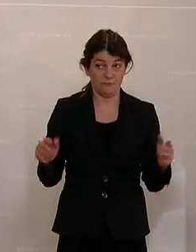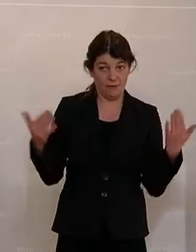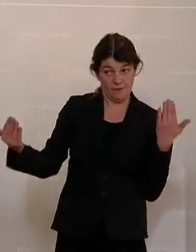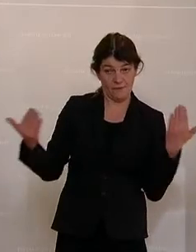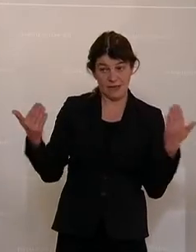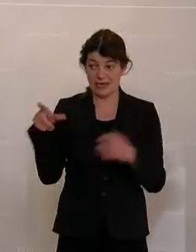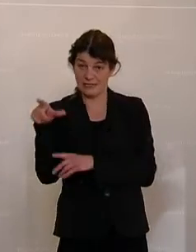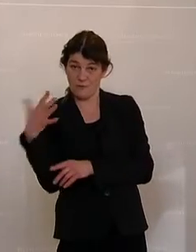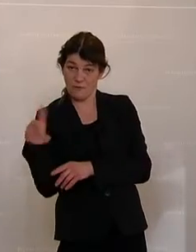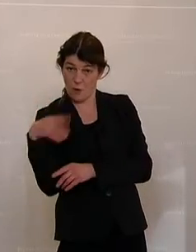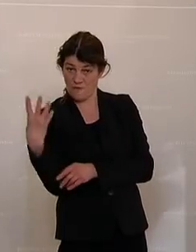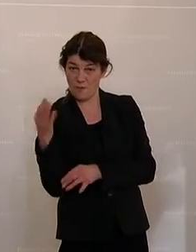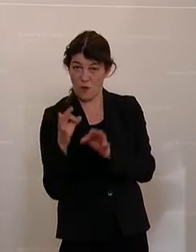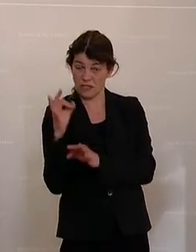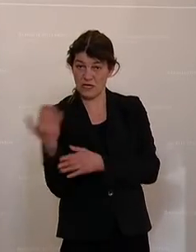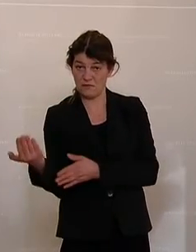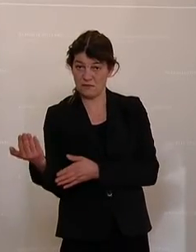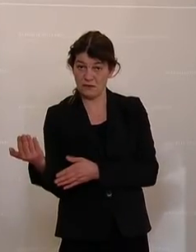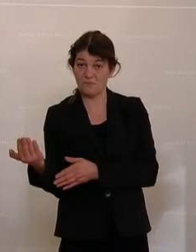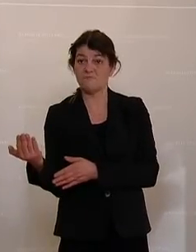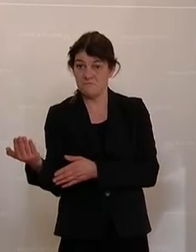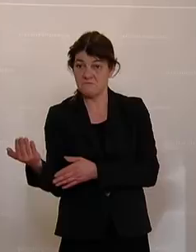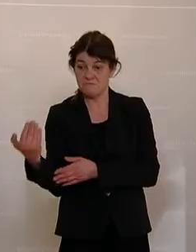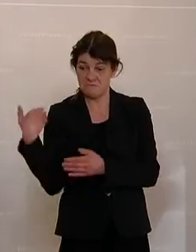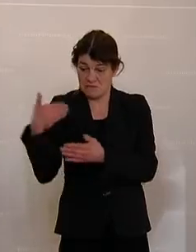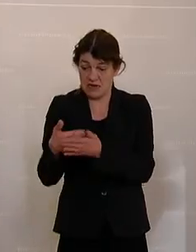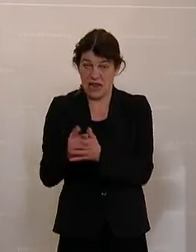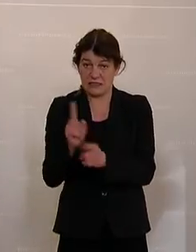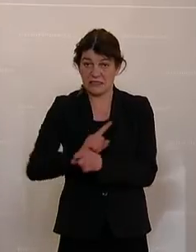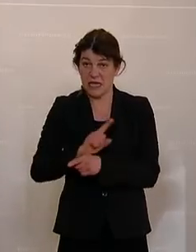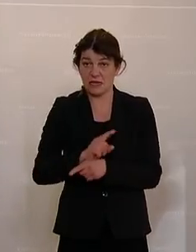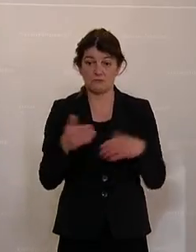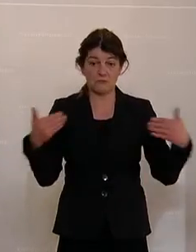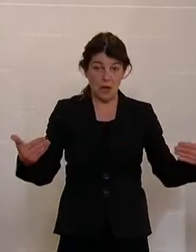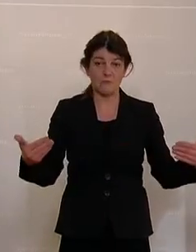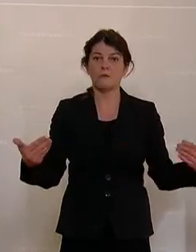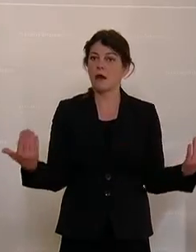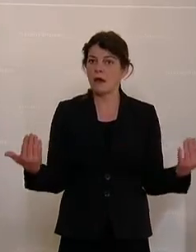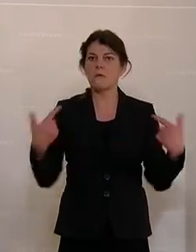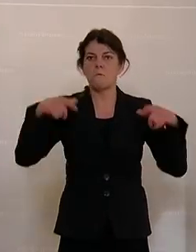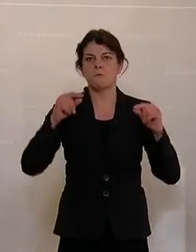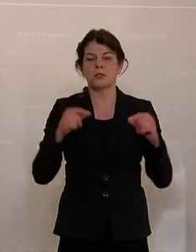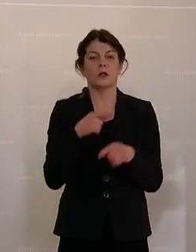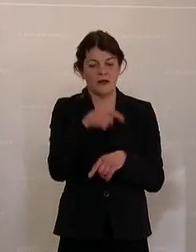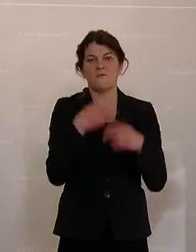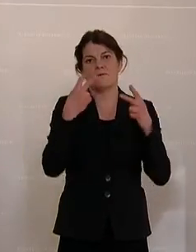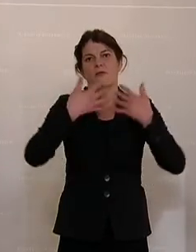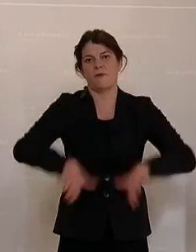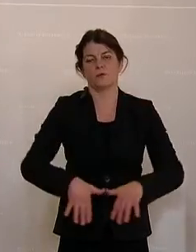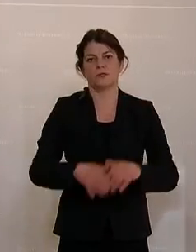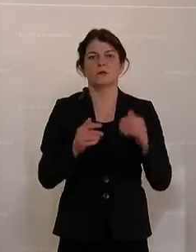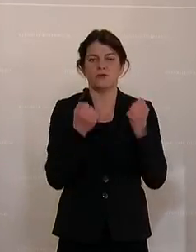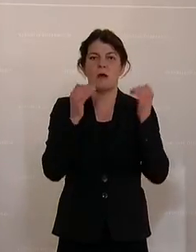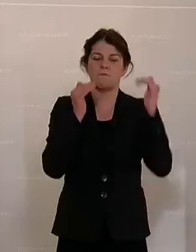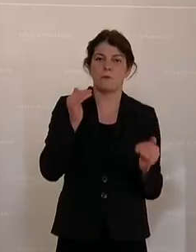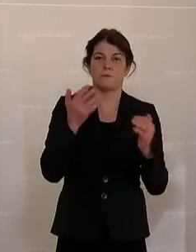57,4 Prozent in diesem Zeitraum. Und das ist ein enormer Wertverlust. Kommen wir